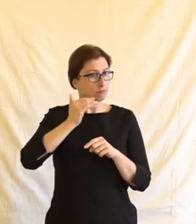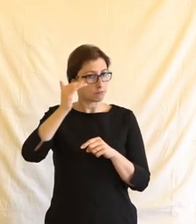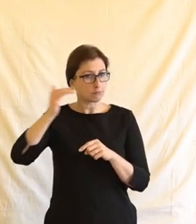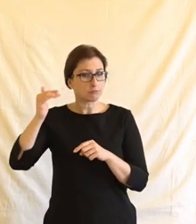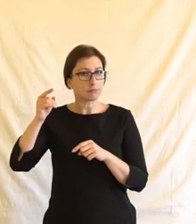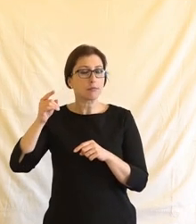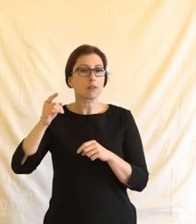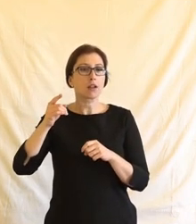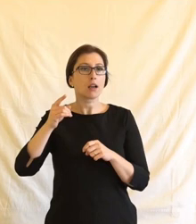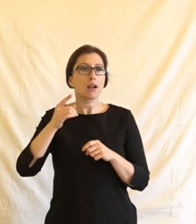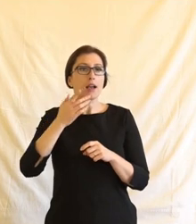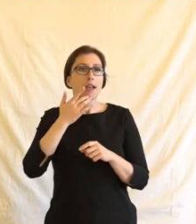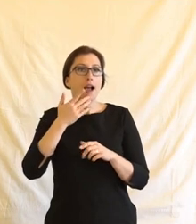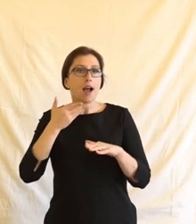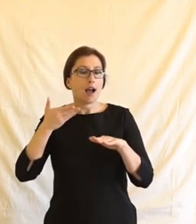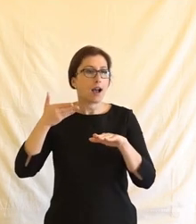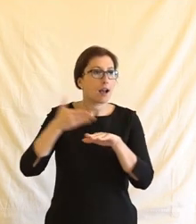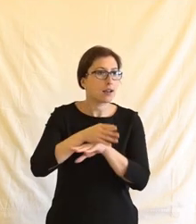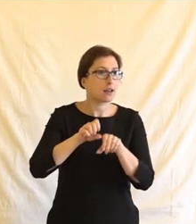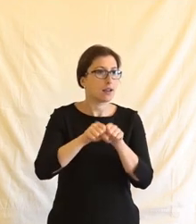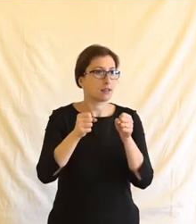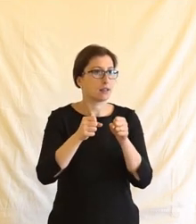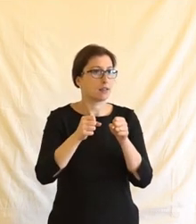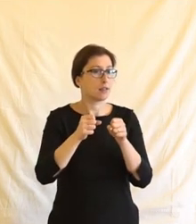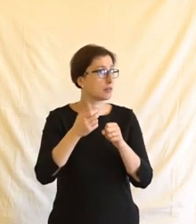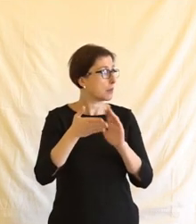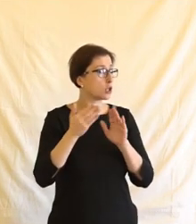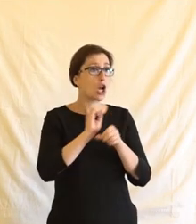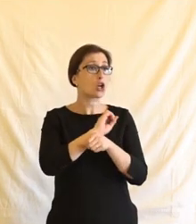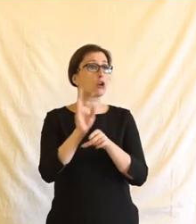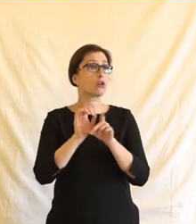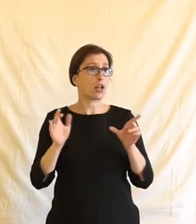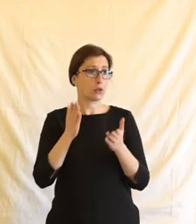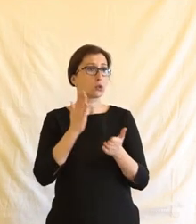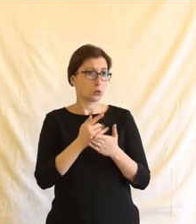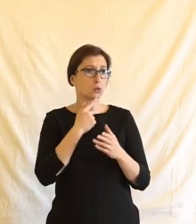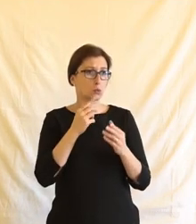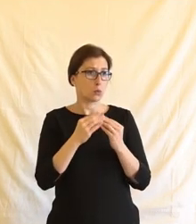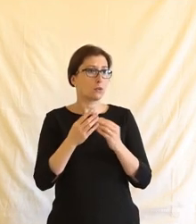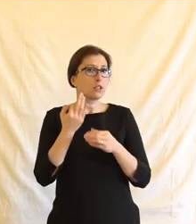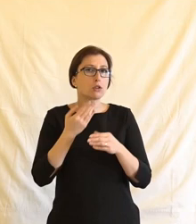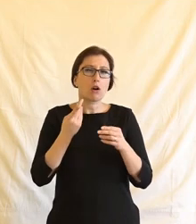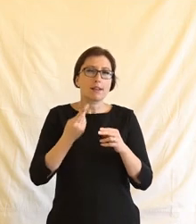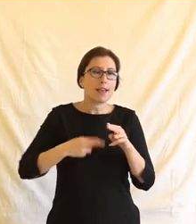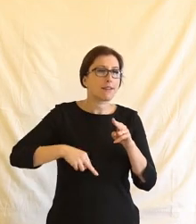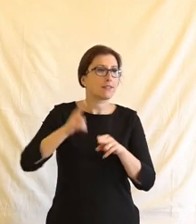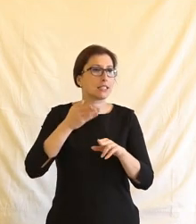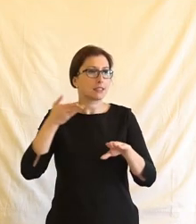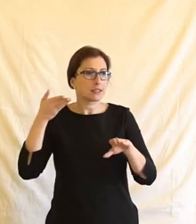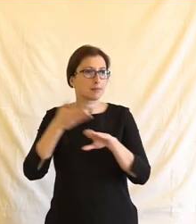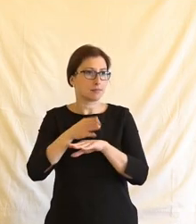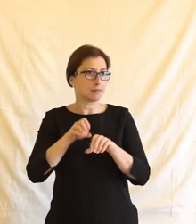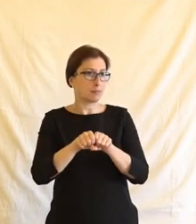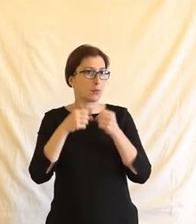Jaká největší narušení v době covidu jste viděli? Některá z nich už byla zmíněná, tak jestli nějaká nebyla zmíněná, doplňte